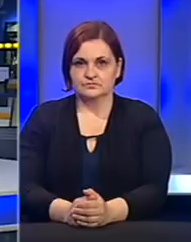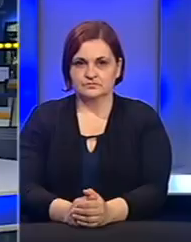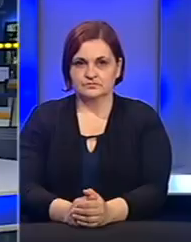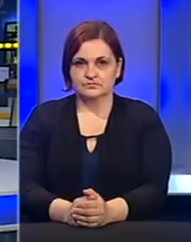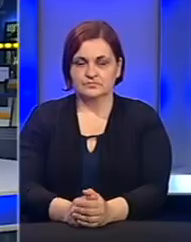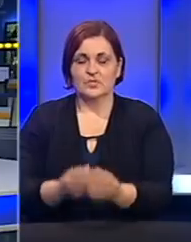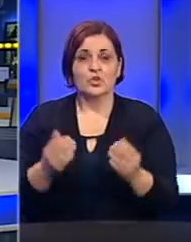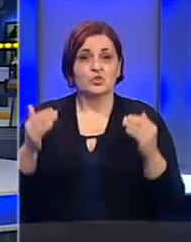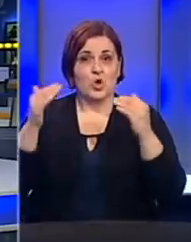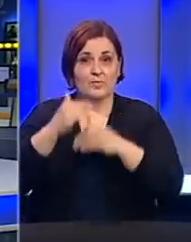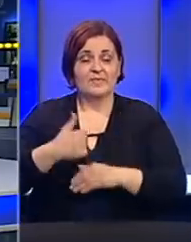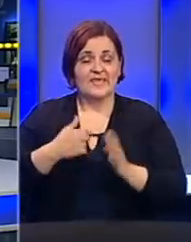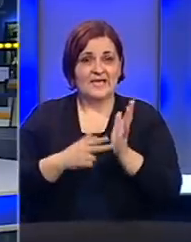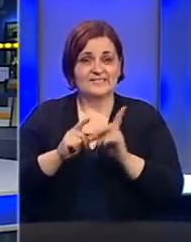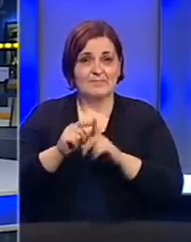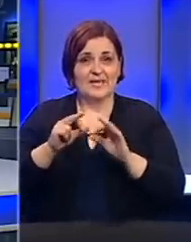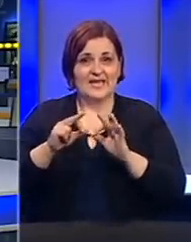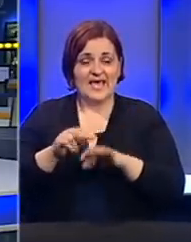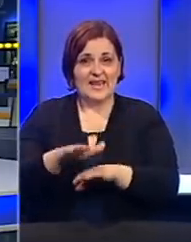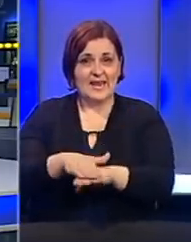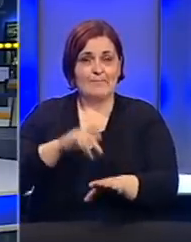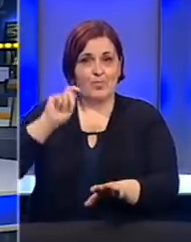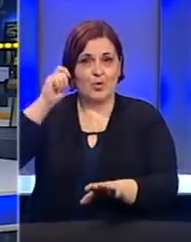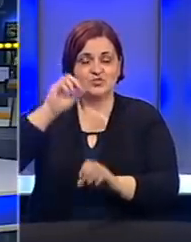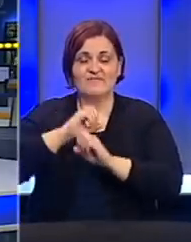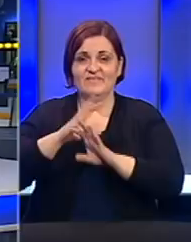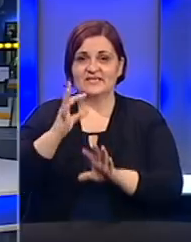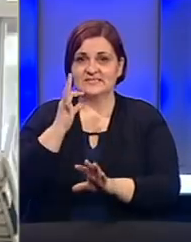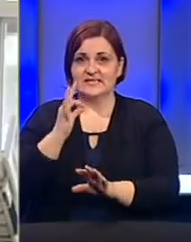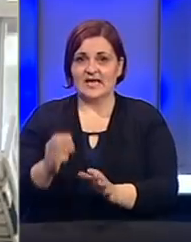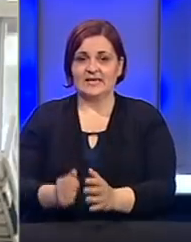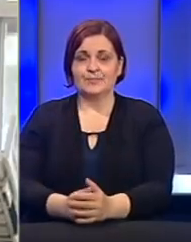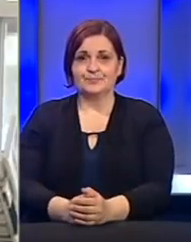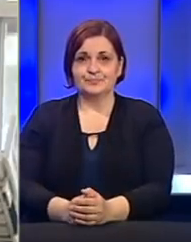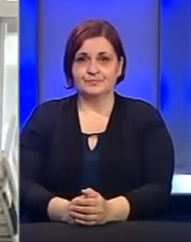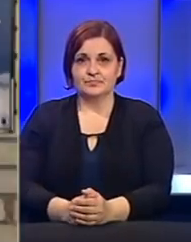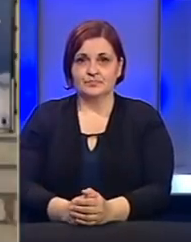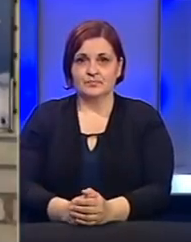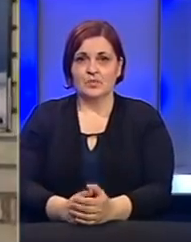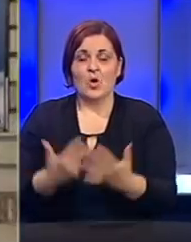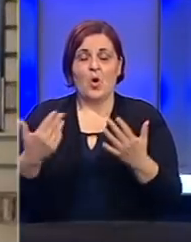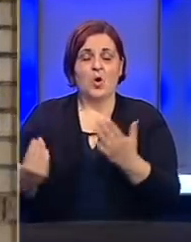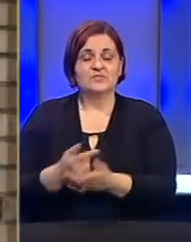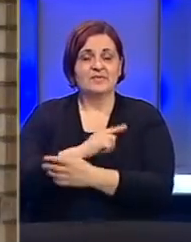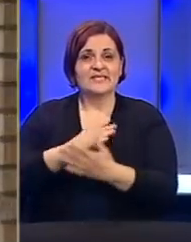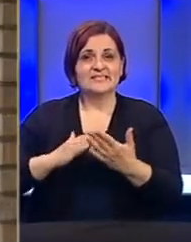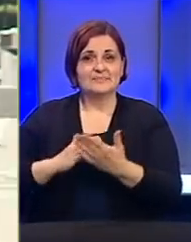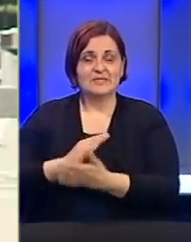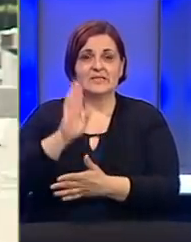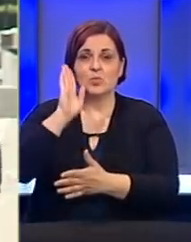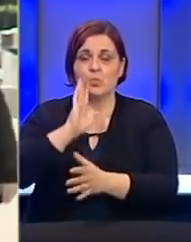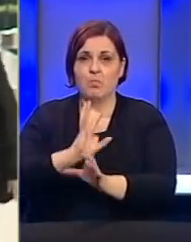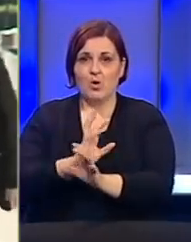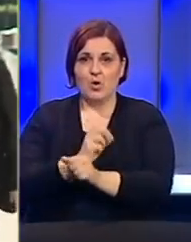Dobro večer, ja sam Neda Tadić na početku dnevnika Vijesti dan. Osam novih smrtnih slučajeva u